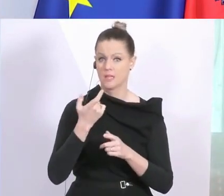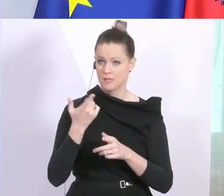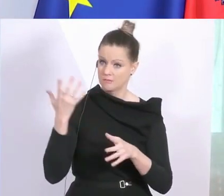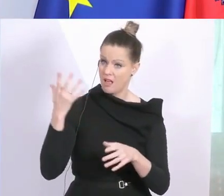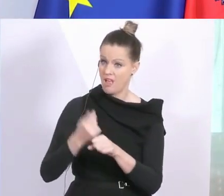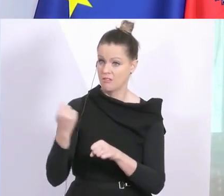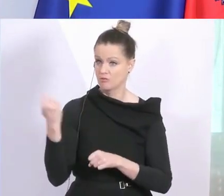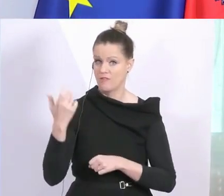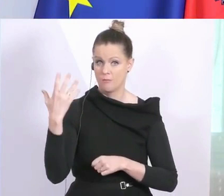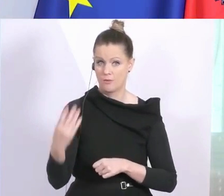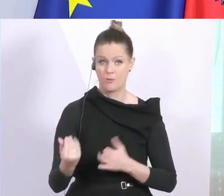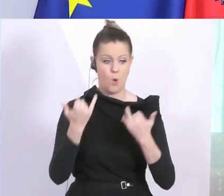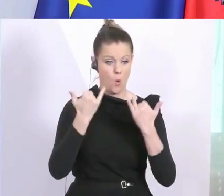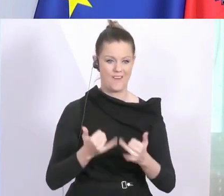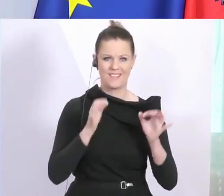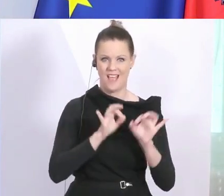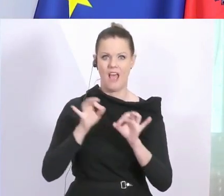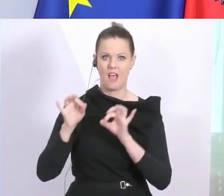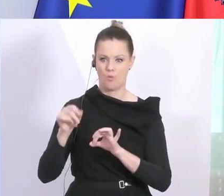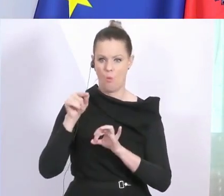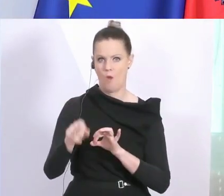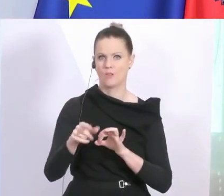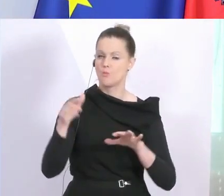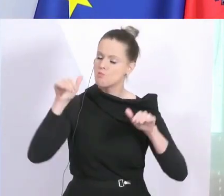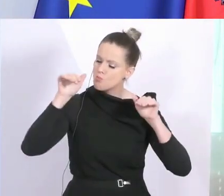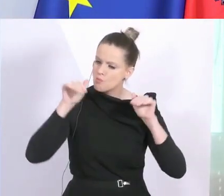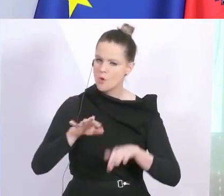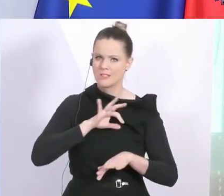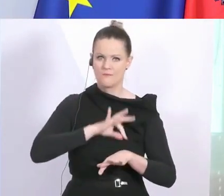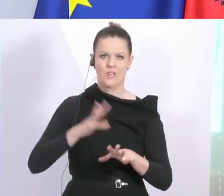die auch heute schon wieder bekannt gegeben worden sind, auch tatsächlich eingehalten werden.